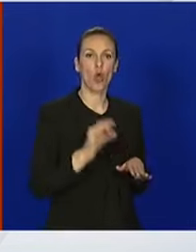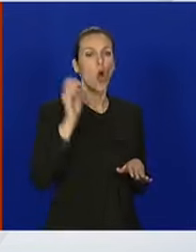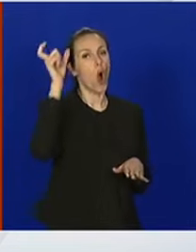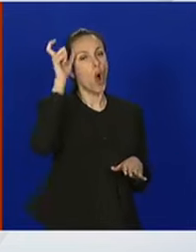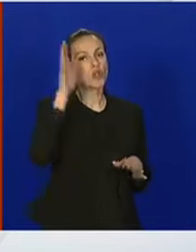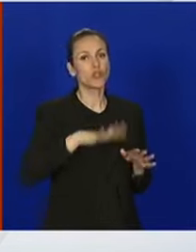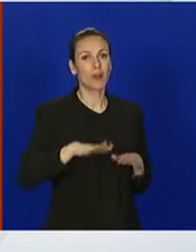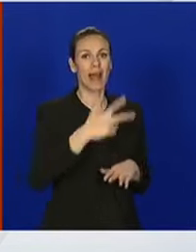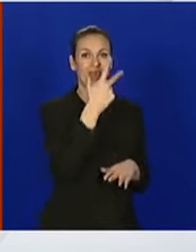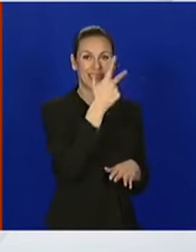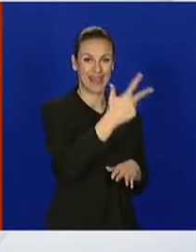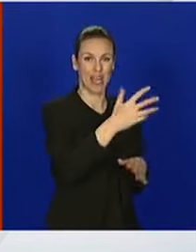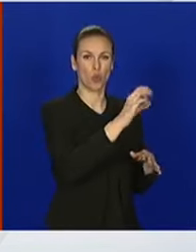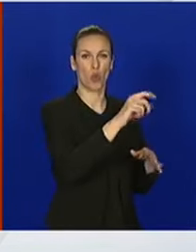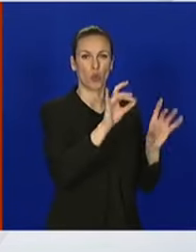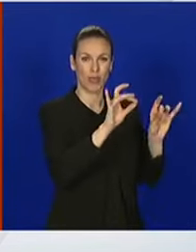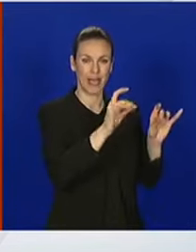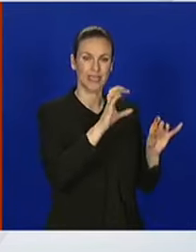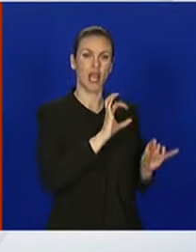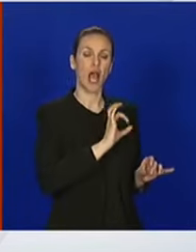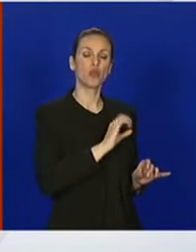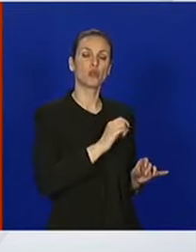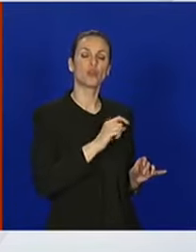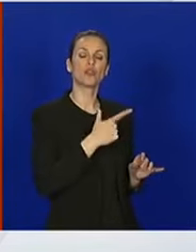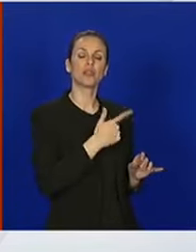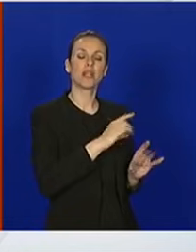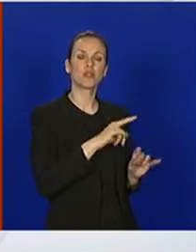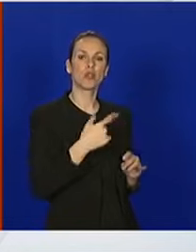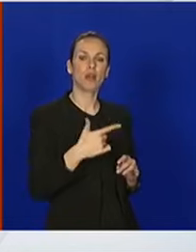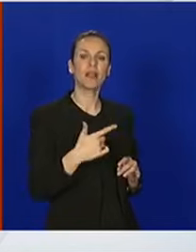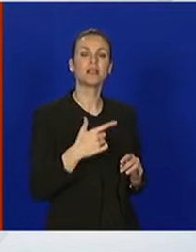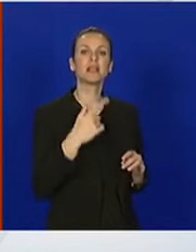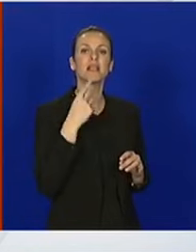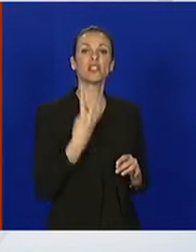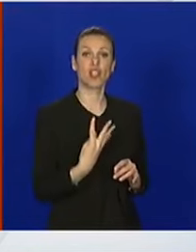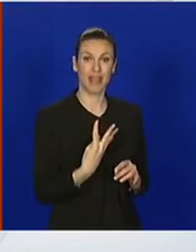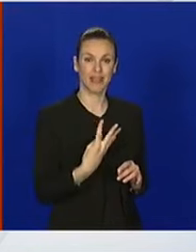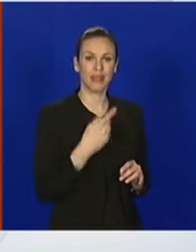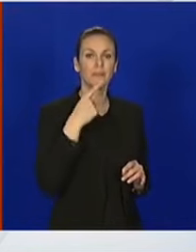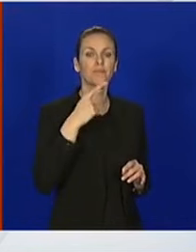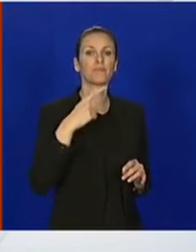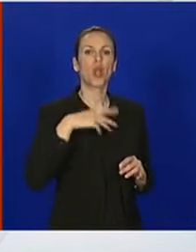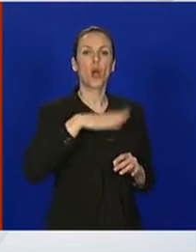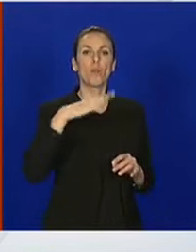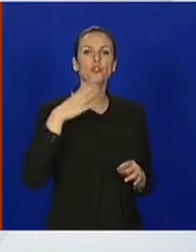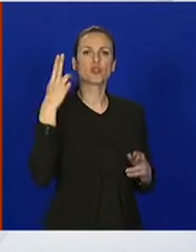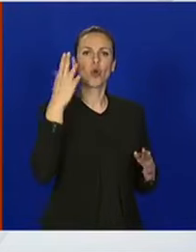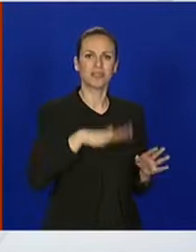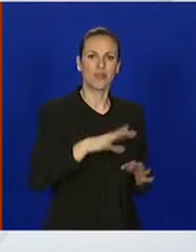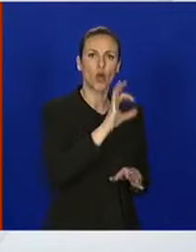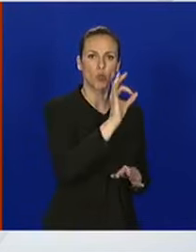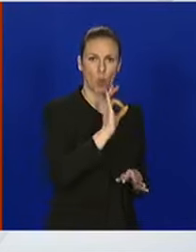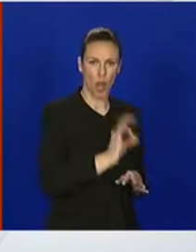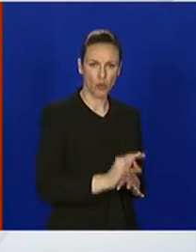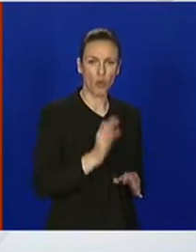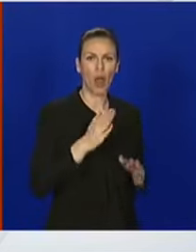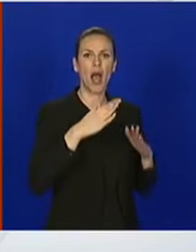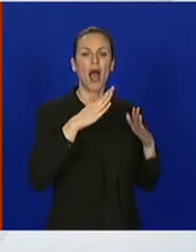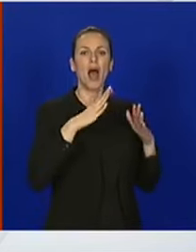Županija, tri u prvoj dobnoj skupini, četiri u drugoj. Požuško-Slavonska, 0-0. Primorsko-Goranska,